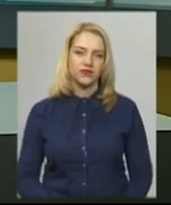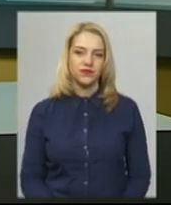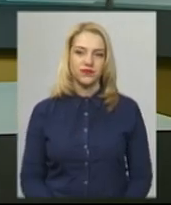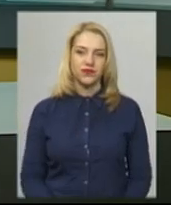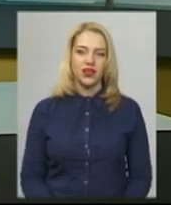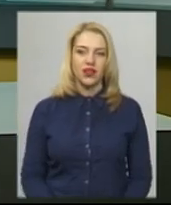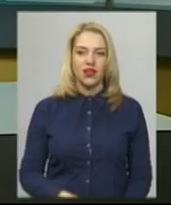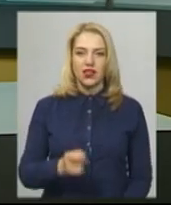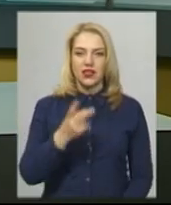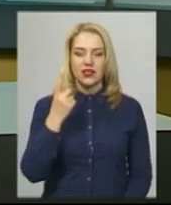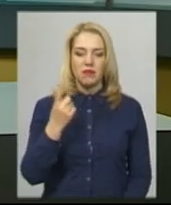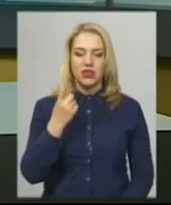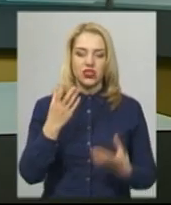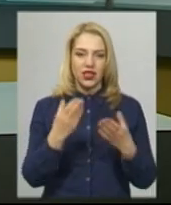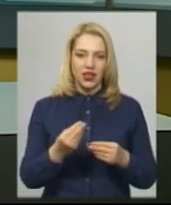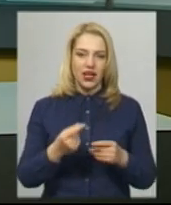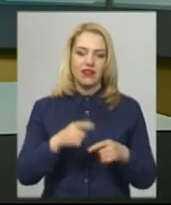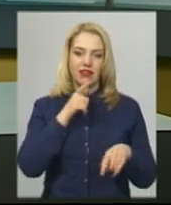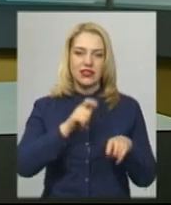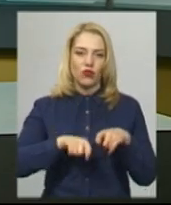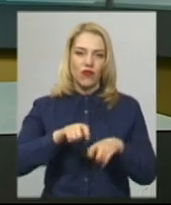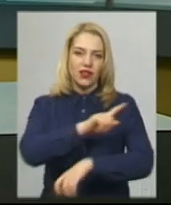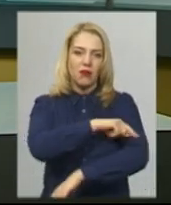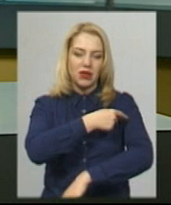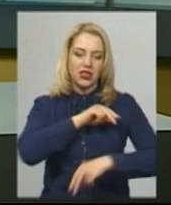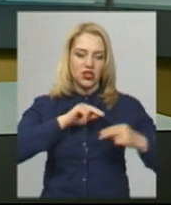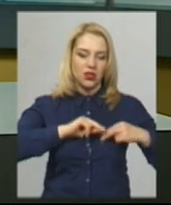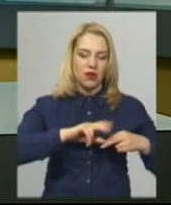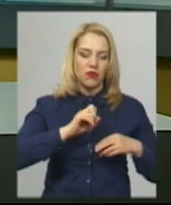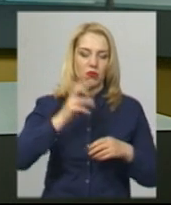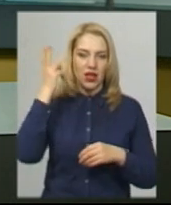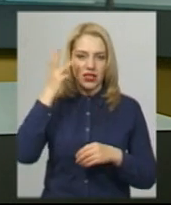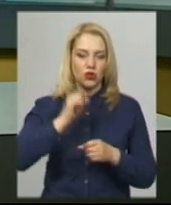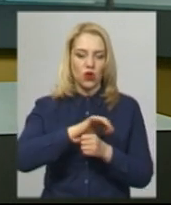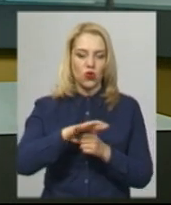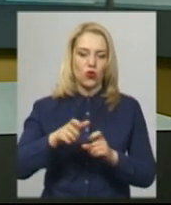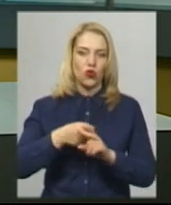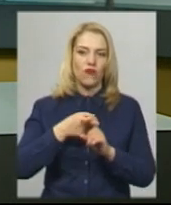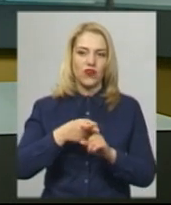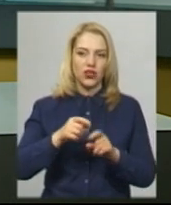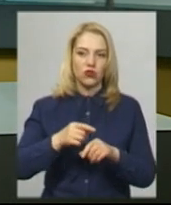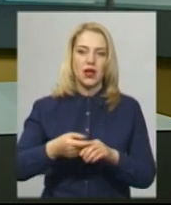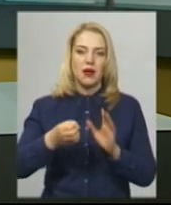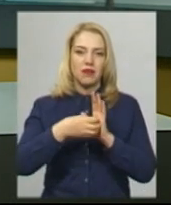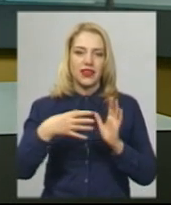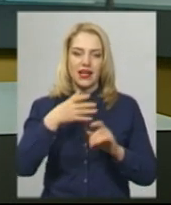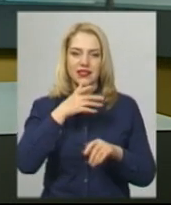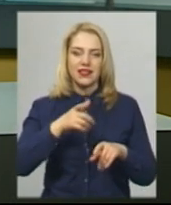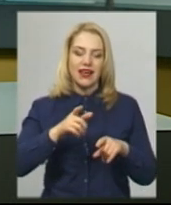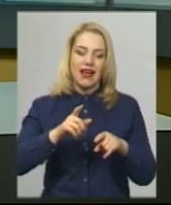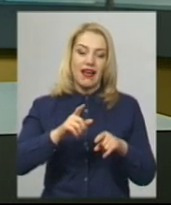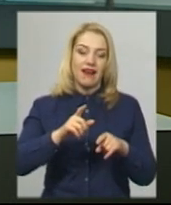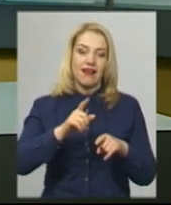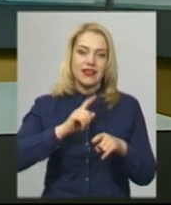За перший день тестування медичних працівників у Хмельницькому на коронавірус 15 експрес-тестів показали сумнівно